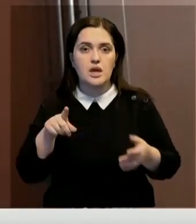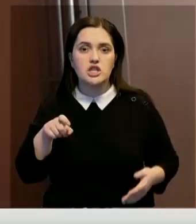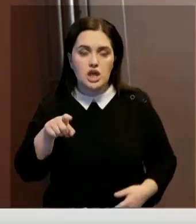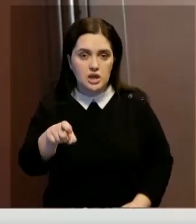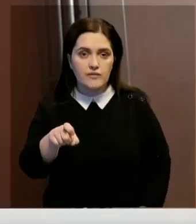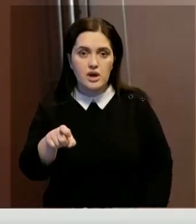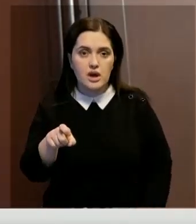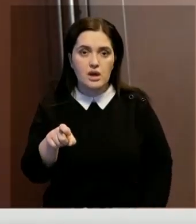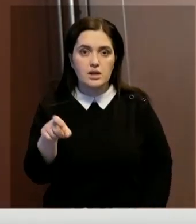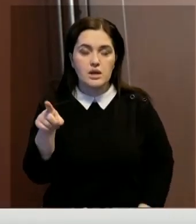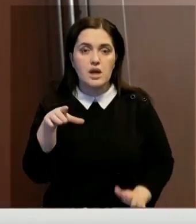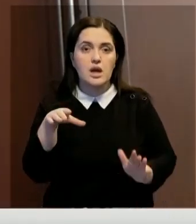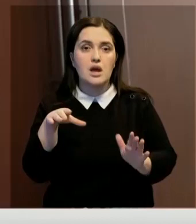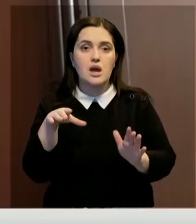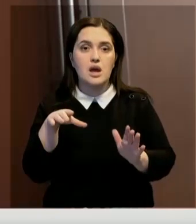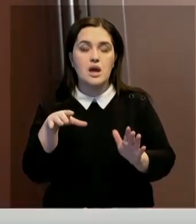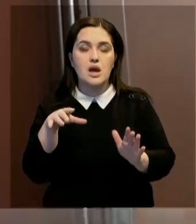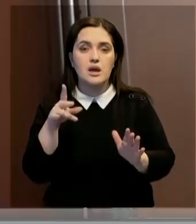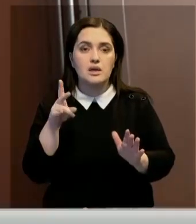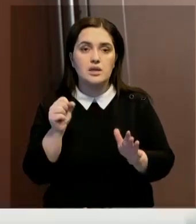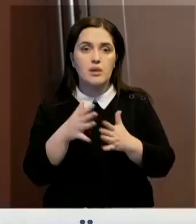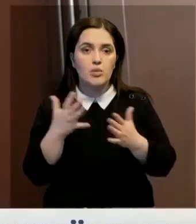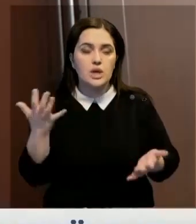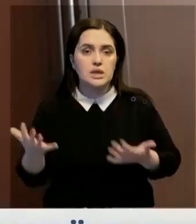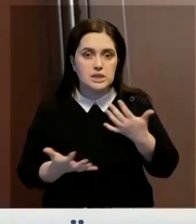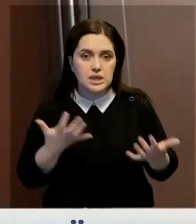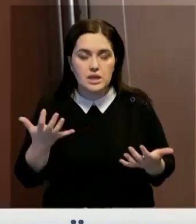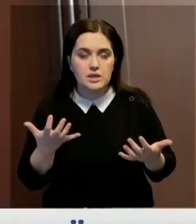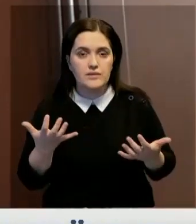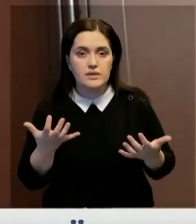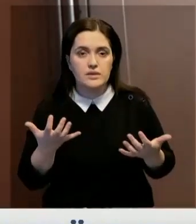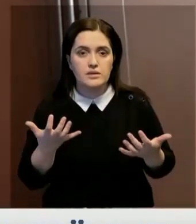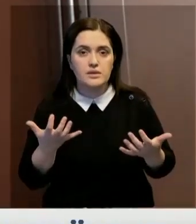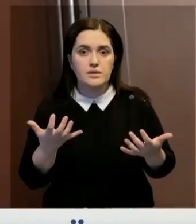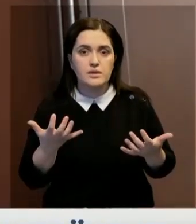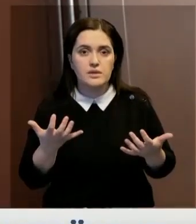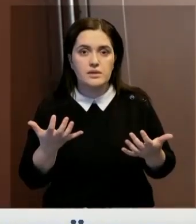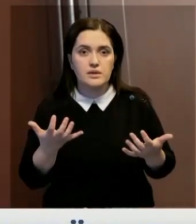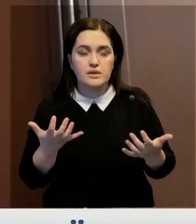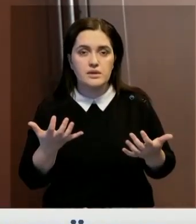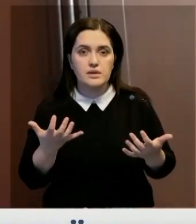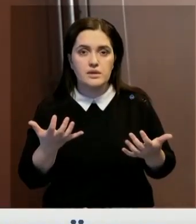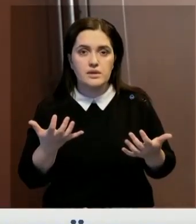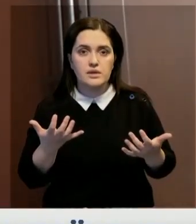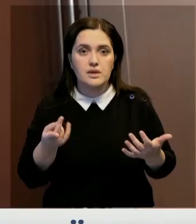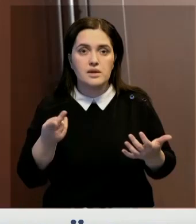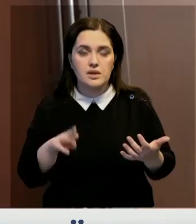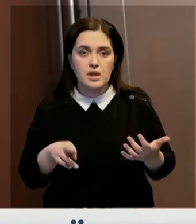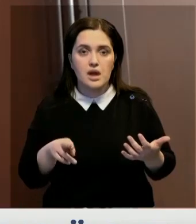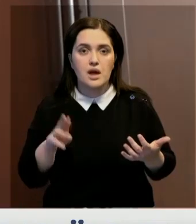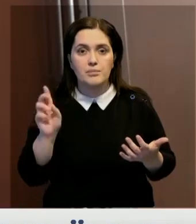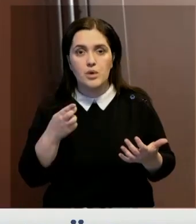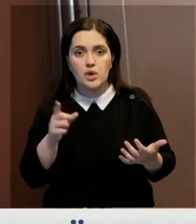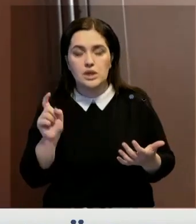которые являются наиболее исследованной моделью для биохимии